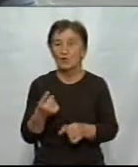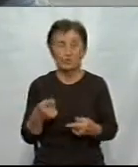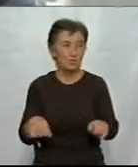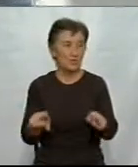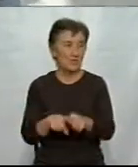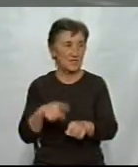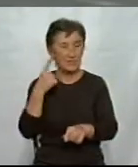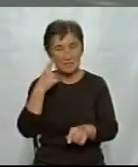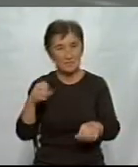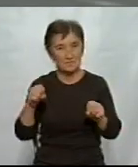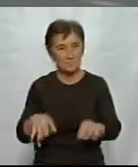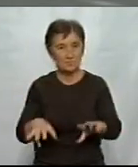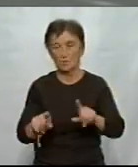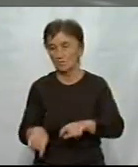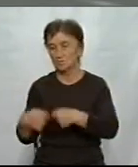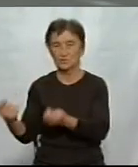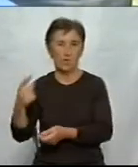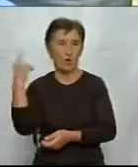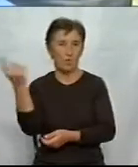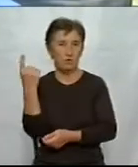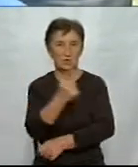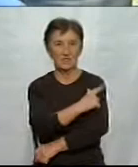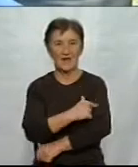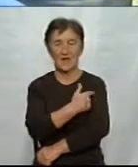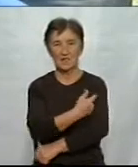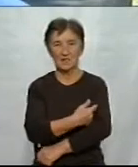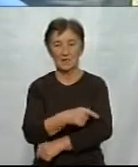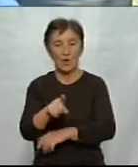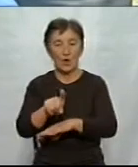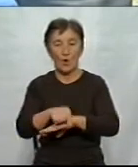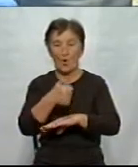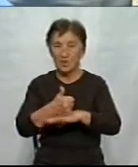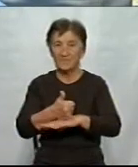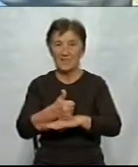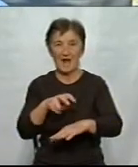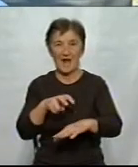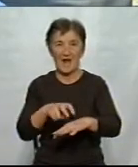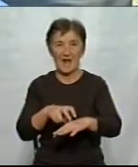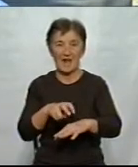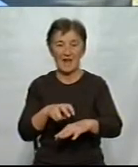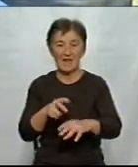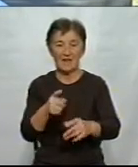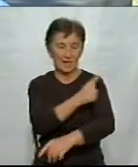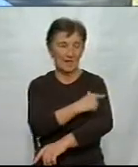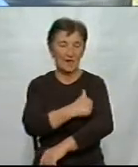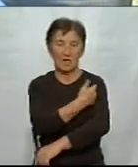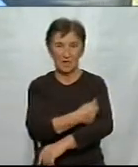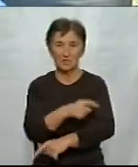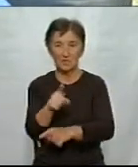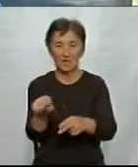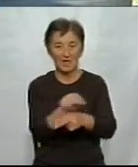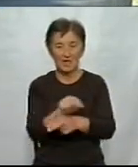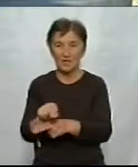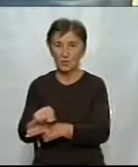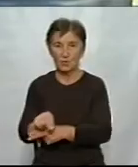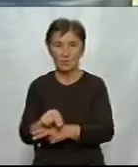передати ці кисневі концентратори обласній лікарні. Тому що вона головна лікарня, яка лікує людей від пандемії ковіду,